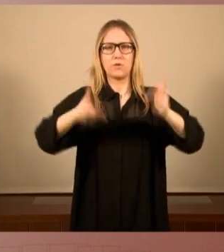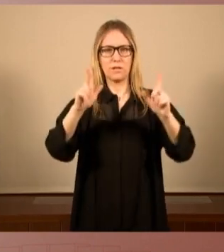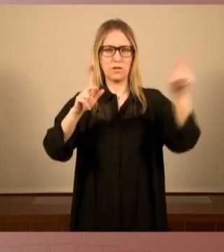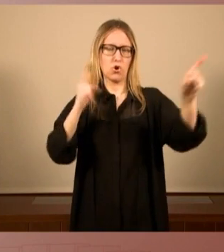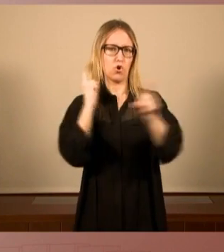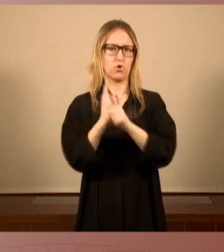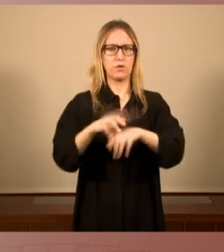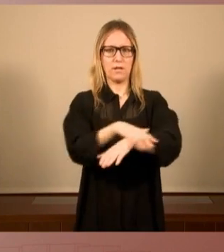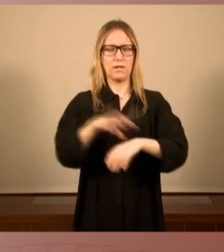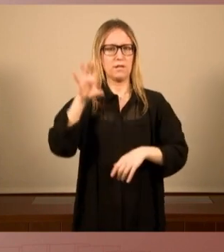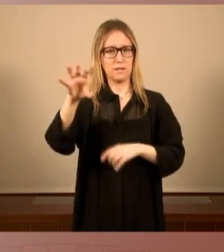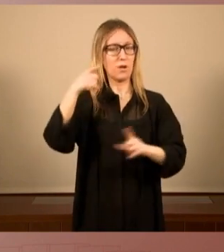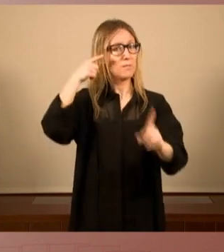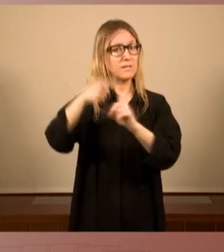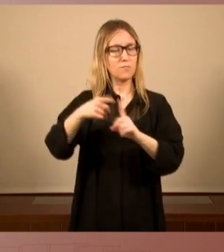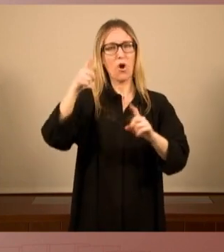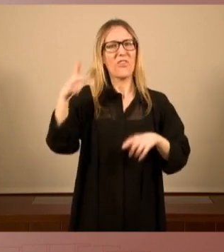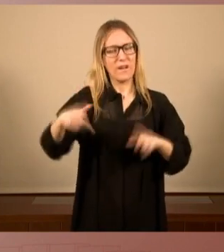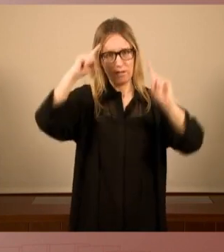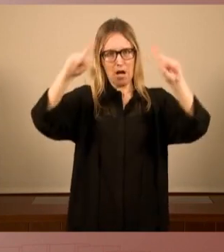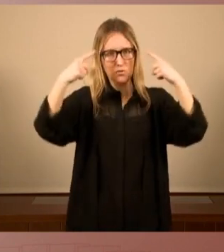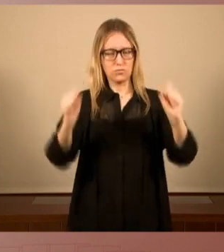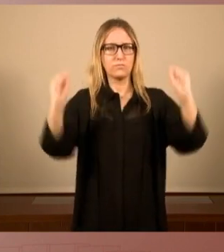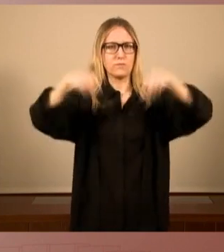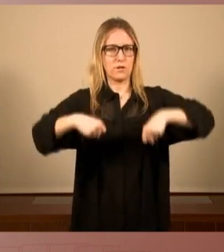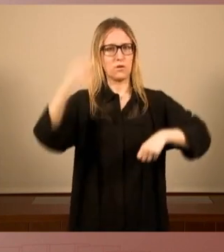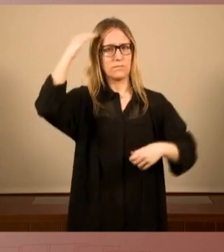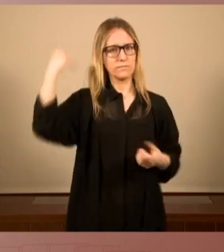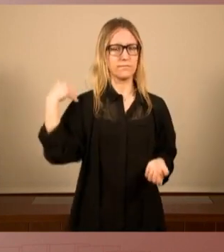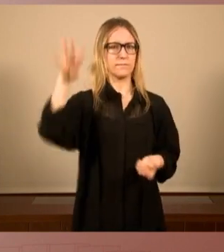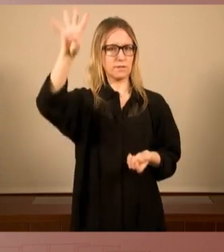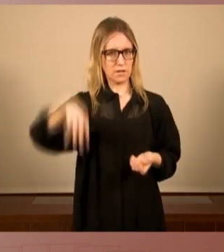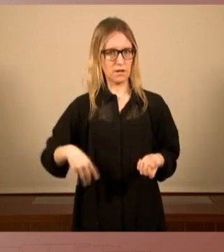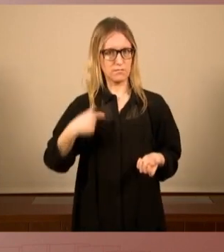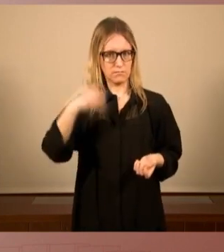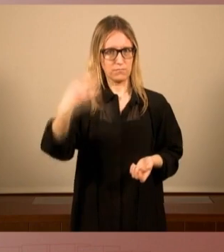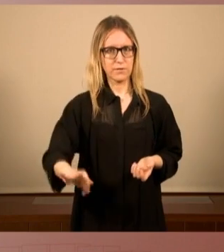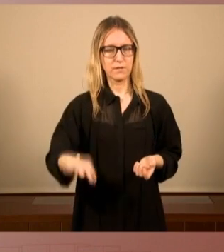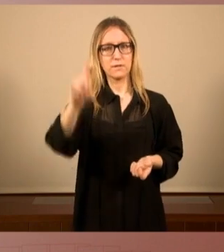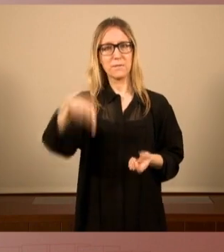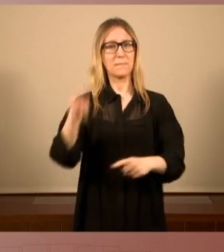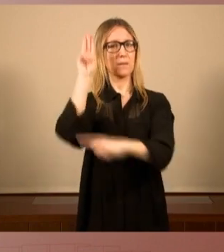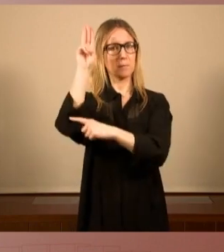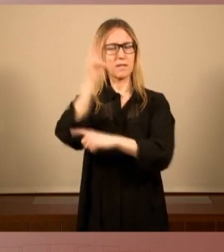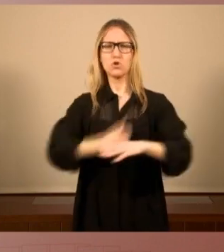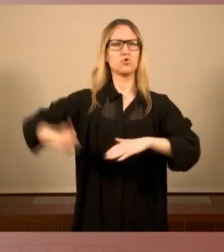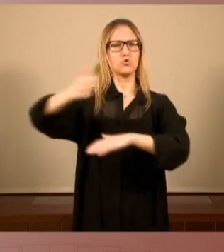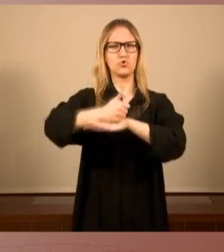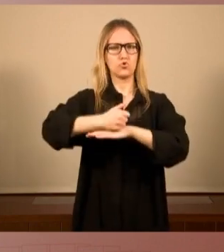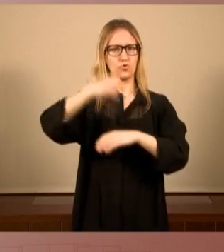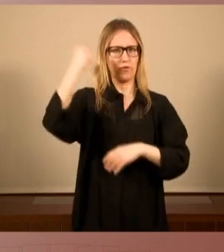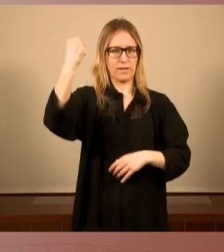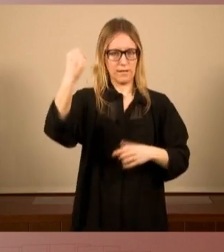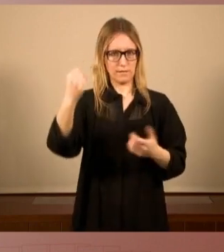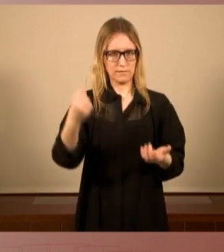exercir el dret d'autodeterminació del poble català contribuir també a que el Parlament exerceixi la seva plena sobirania contribuir